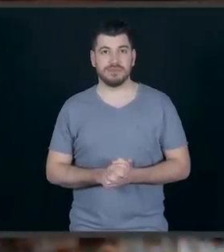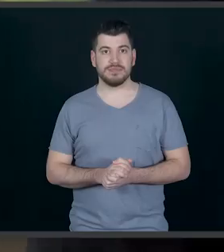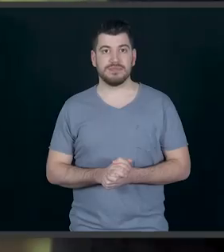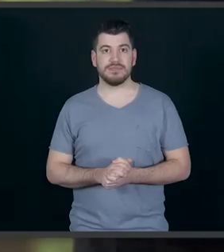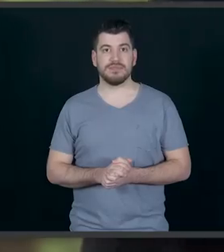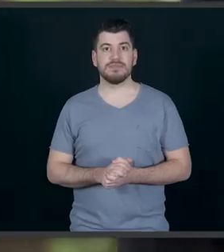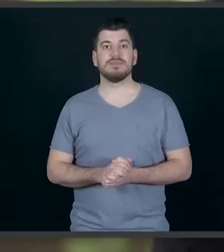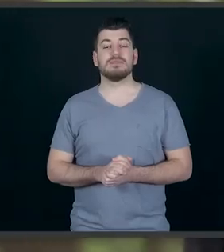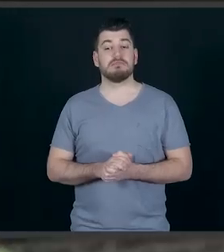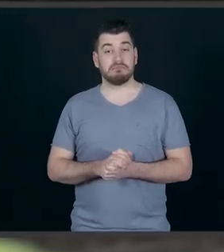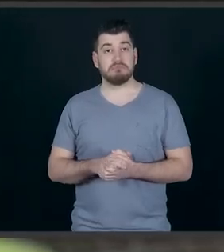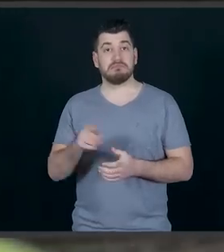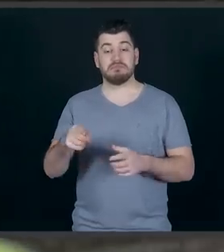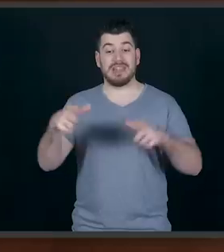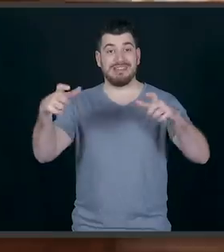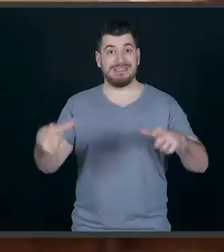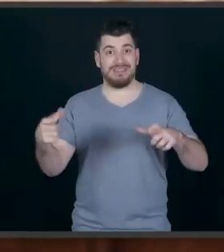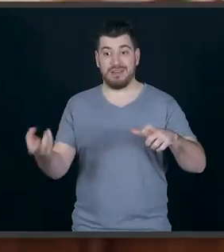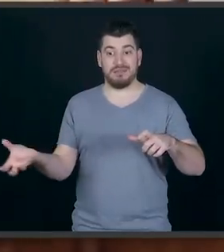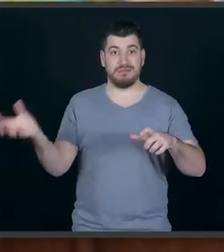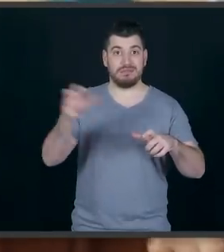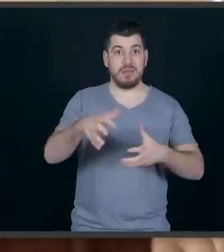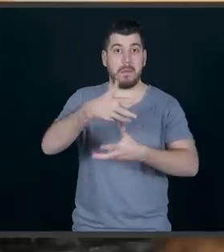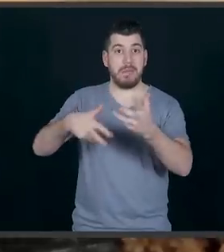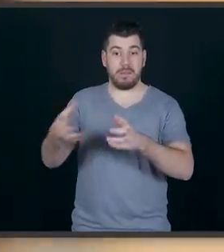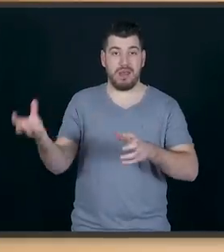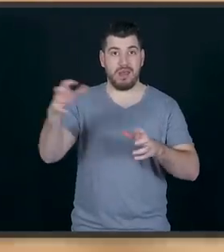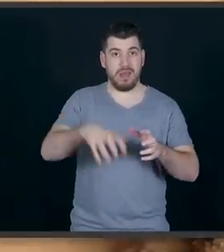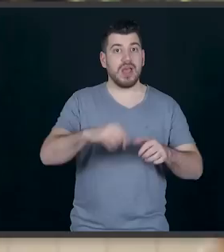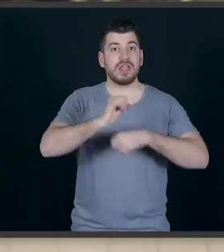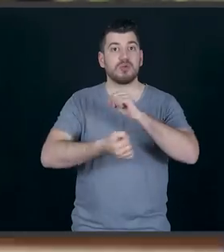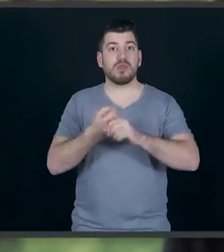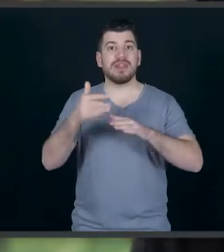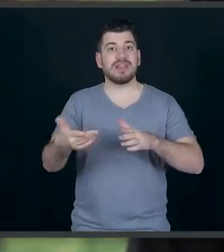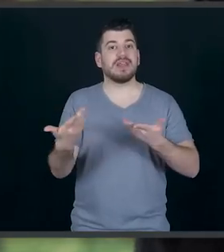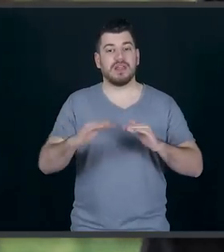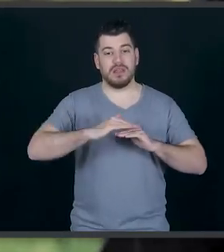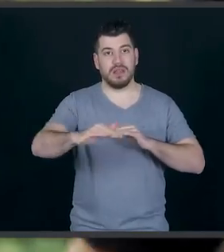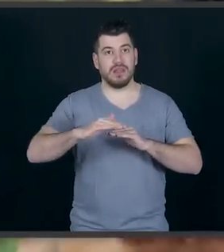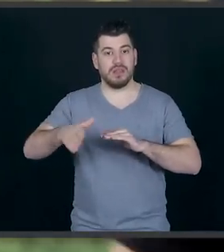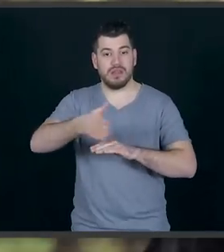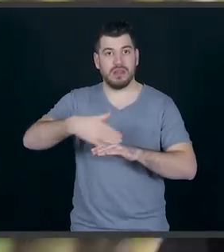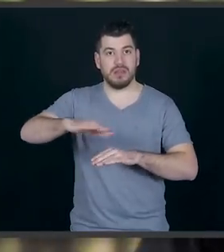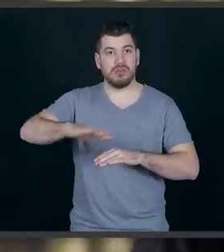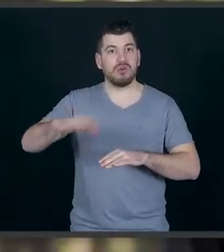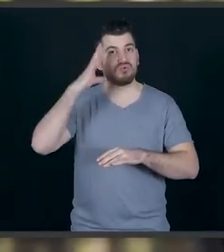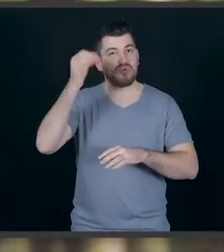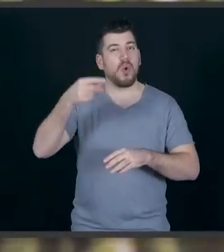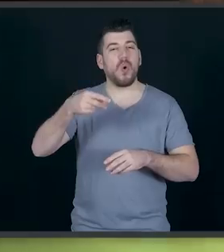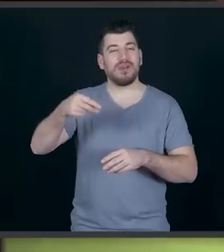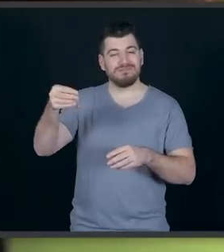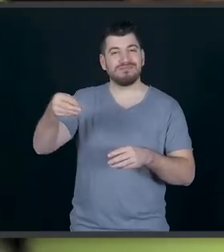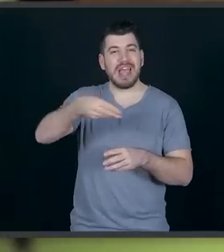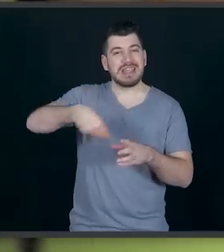Ρίξαμε μέσα στην ταρτιέρα όλο το μείγμα για τη βάση. Και προσπαθούμε όσο μπορούμε να κάνουμε ψηλότερο το χείλος για να μπορέσει να κάτσει πιο καλά γέμιση